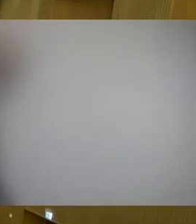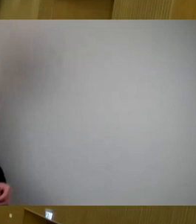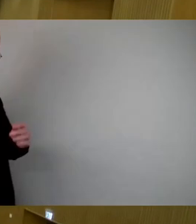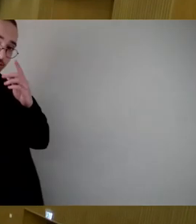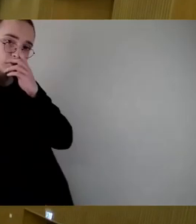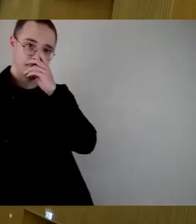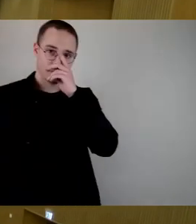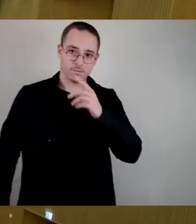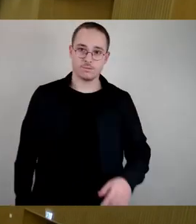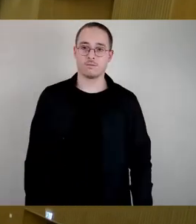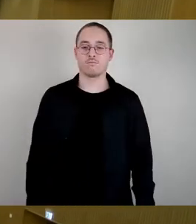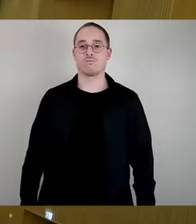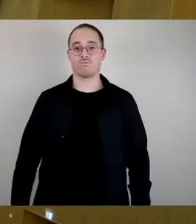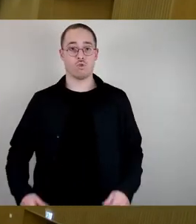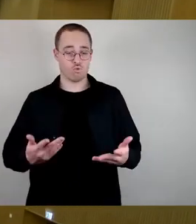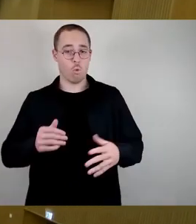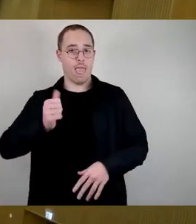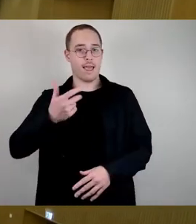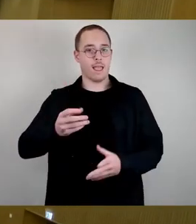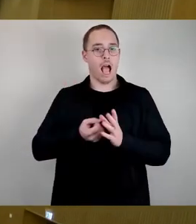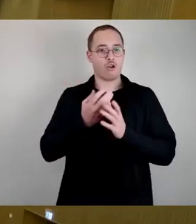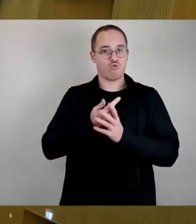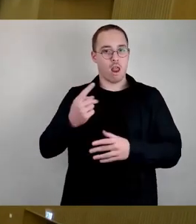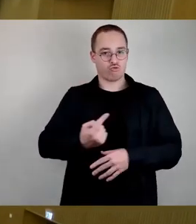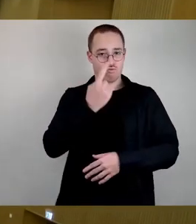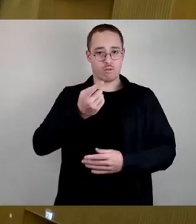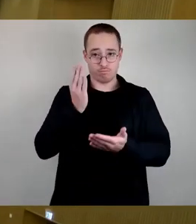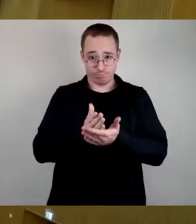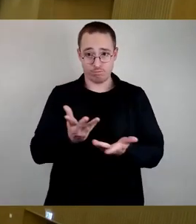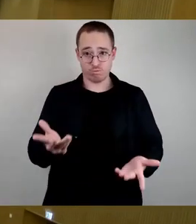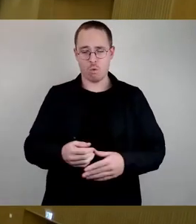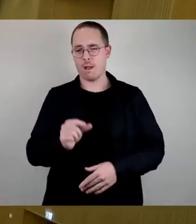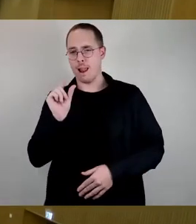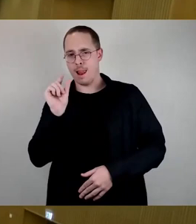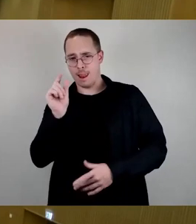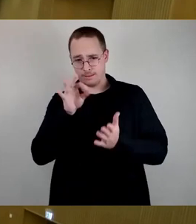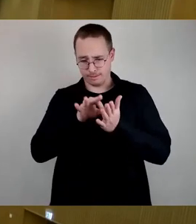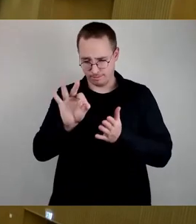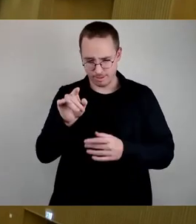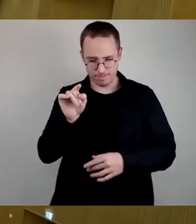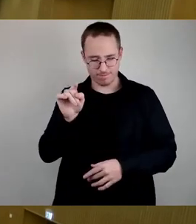die erste aktuelle Stunde und ein kleiner Hinweis an die Wortmeldung von Herrn Hannig